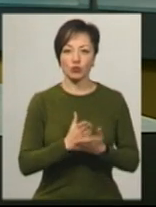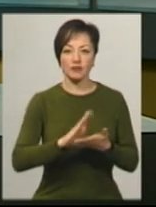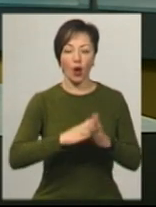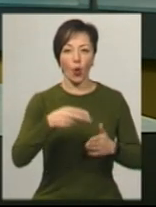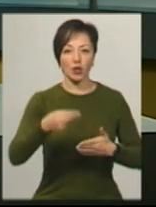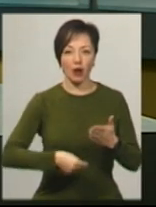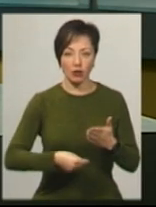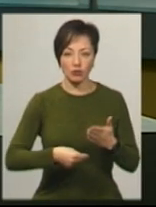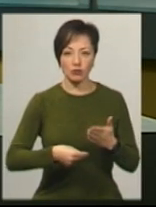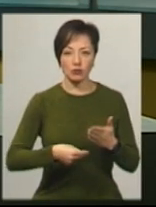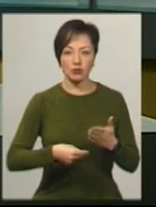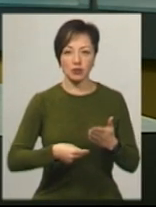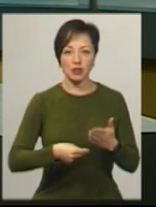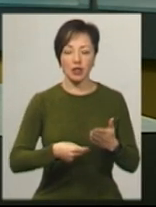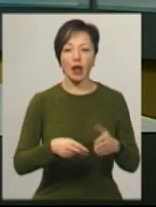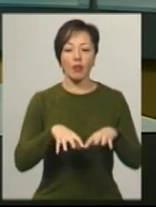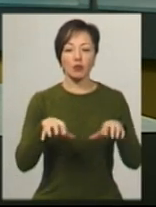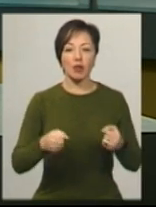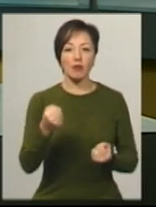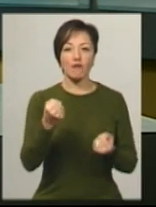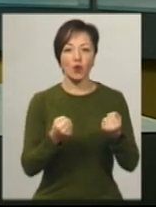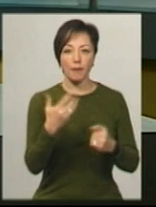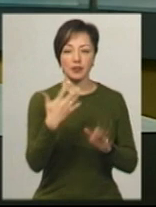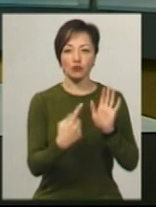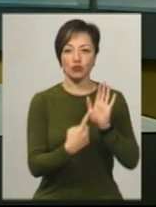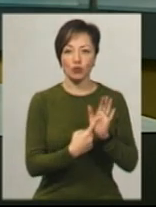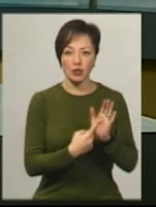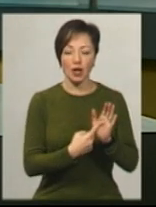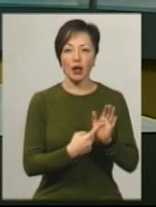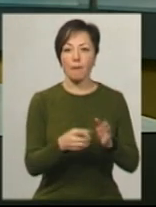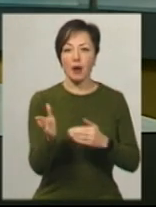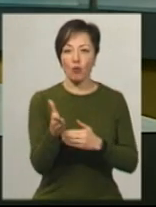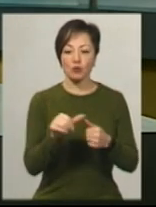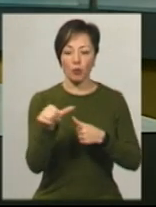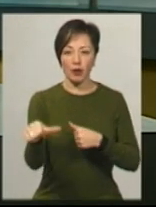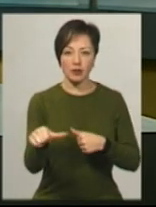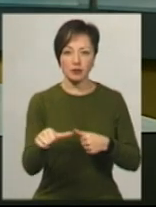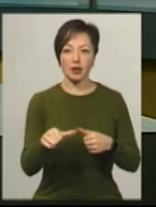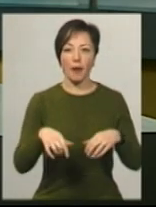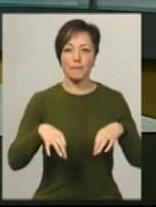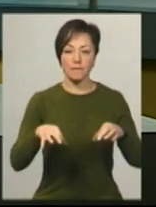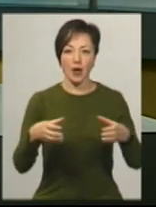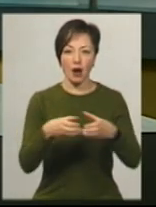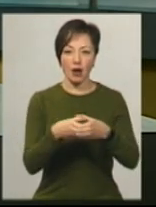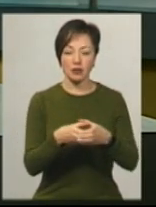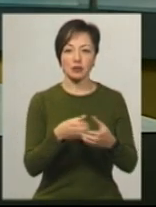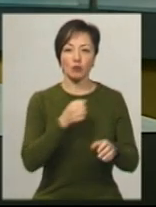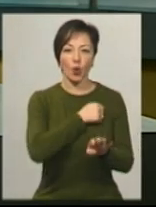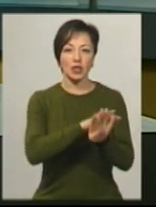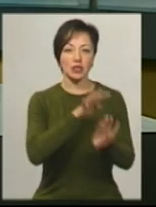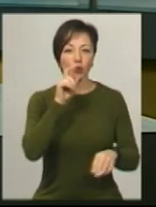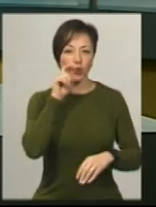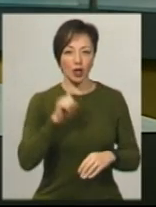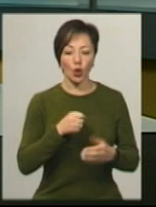контрактом на посаді водія у 56-й Маріупольській окремій мотопіхотній бригаді Збройних сил України.